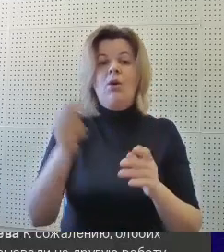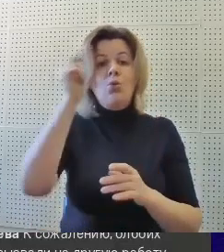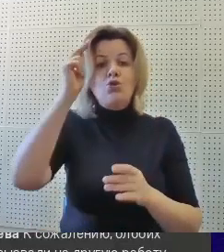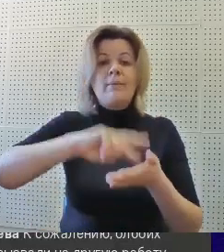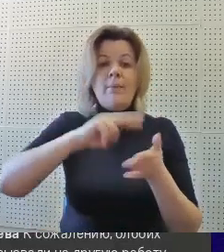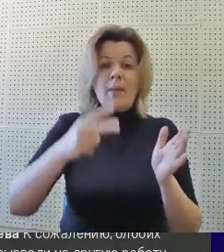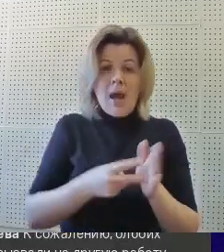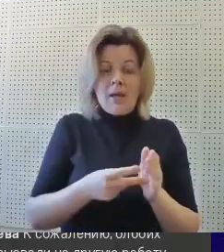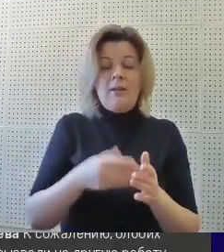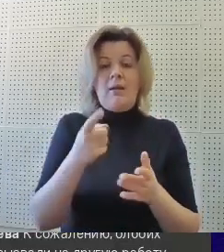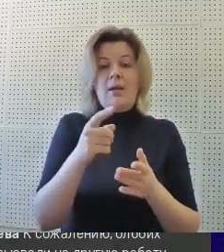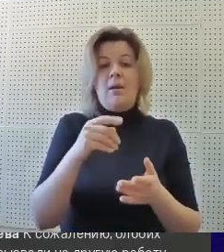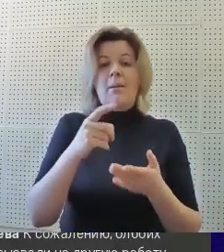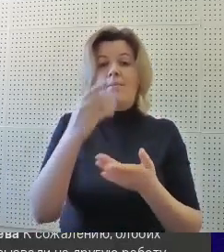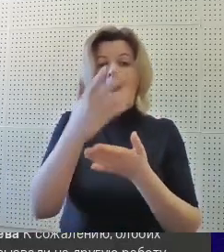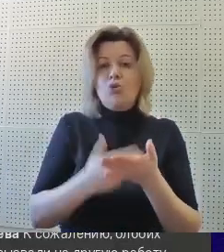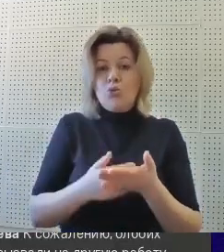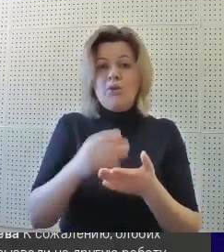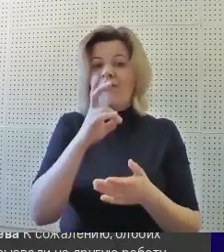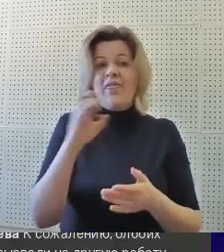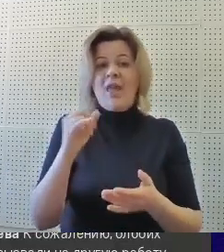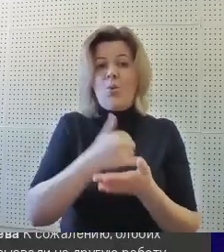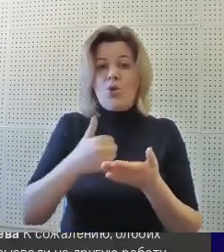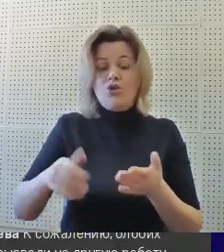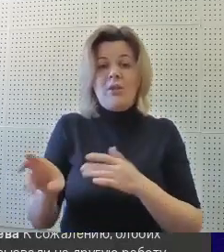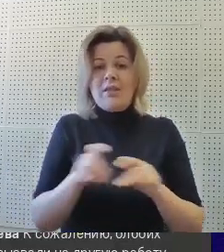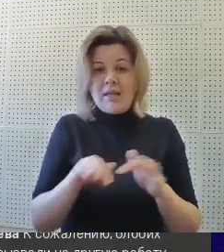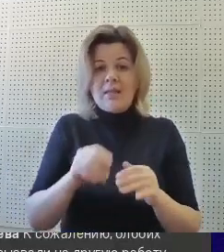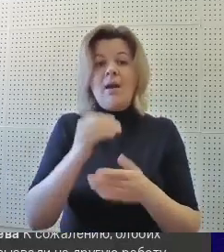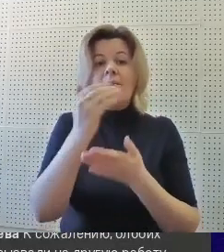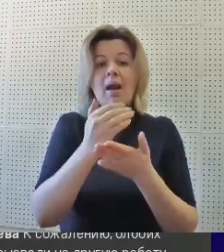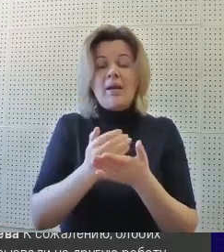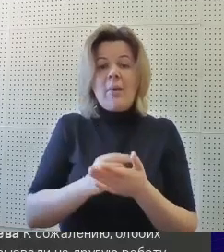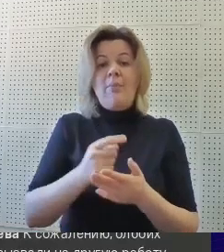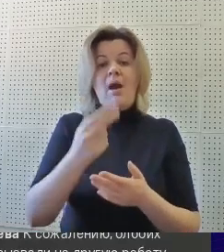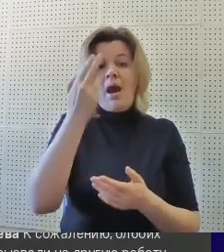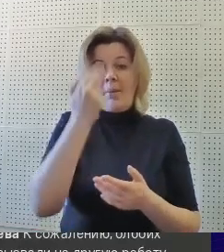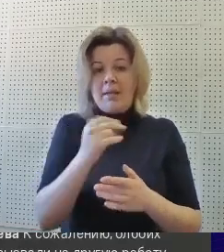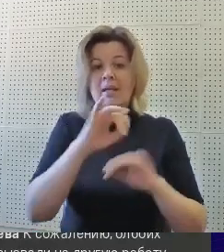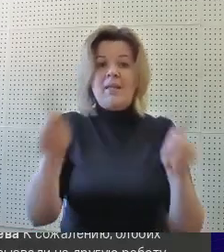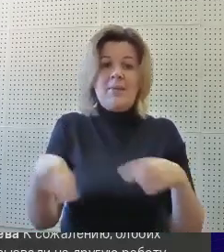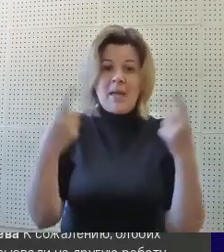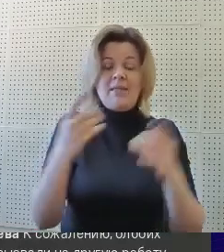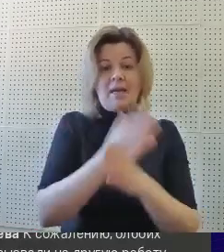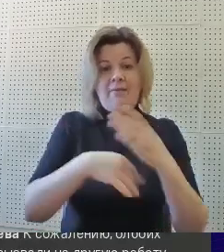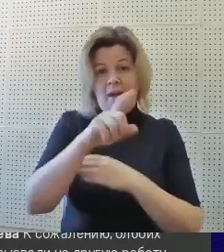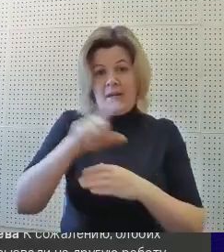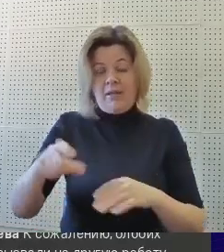планы, маршруты внеурочной деятельности, программы реабилитации и абилитации инвалидов, что